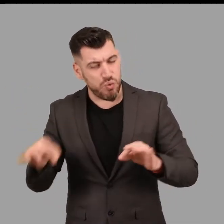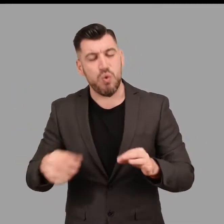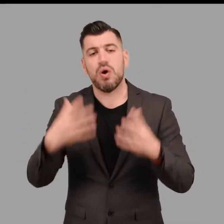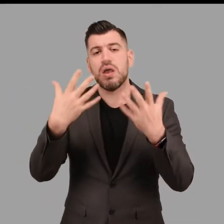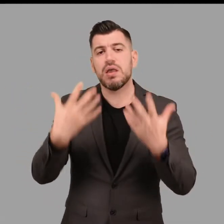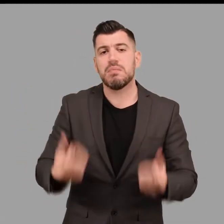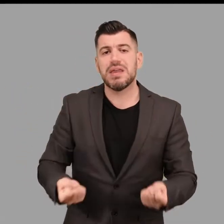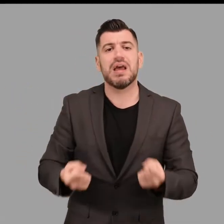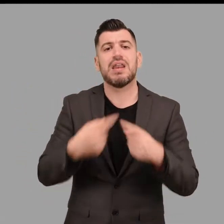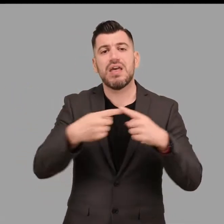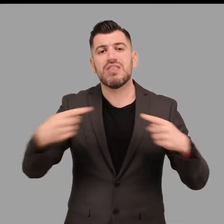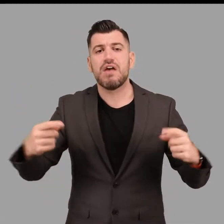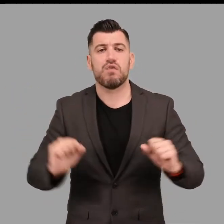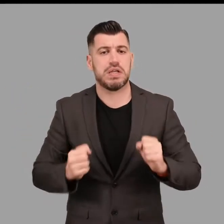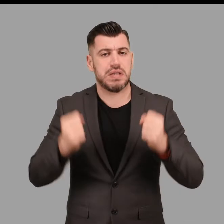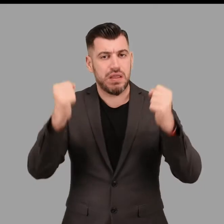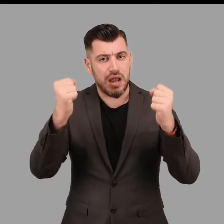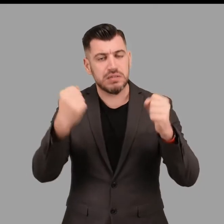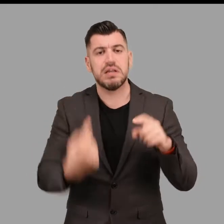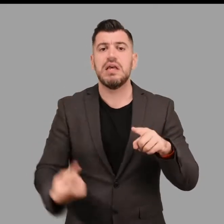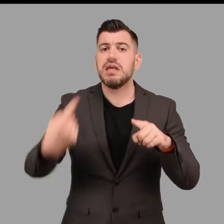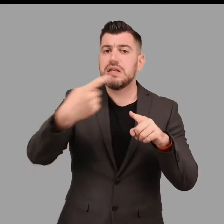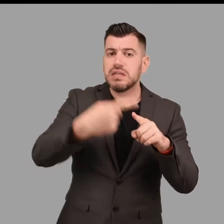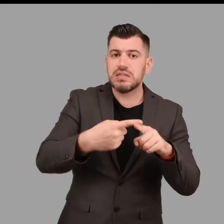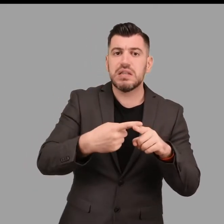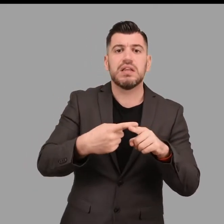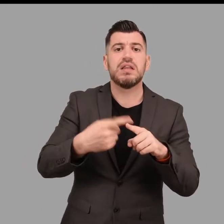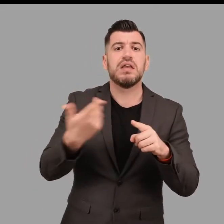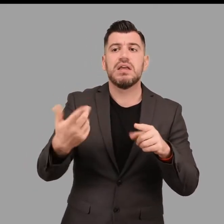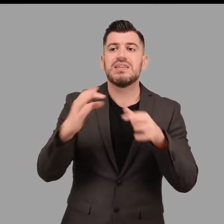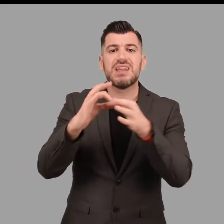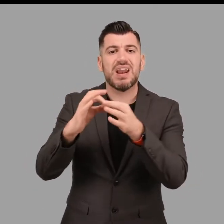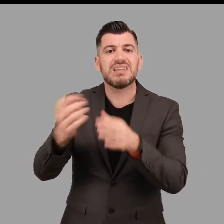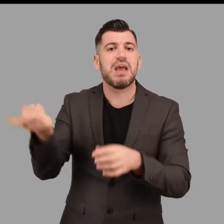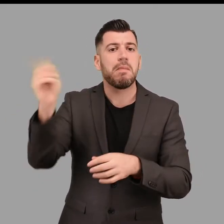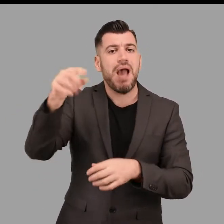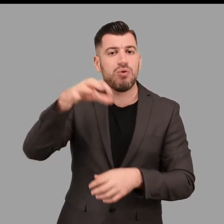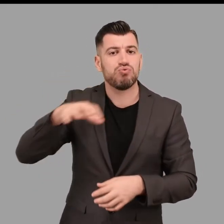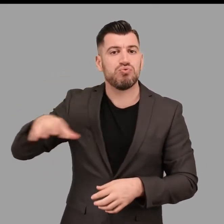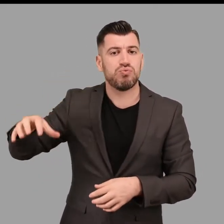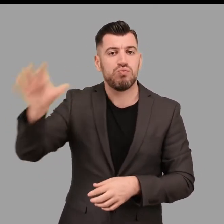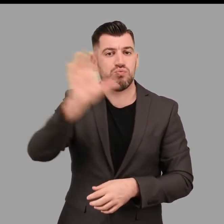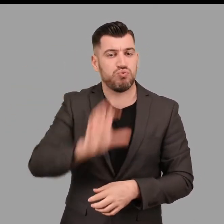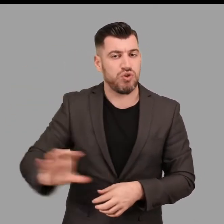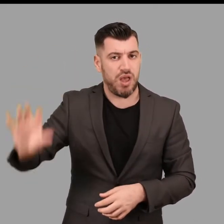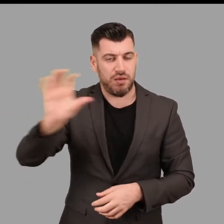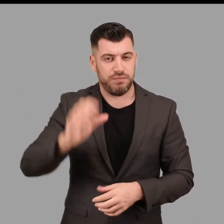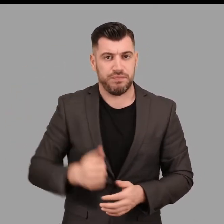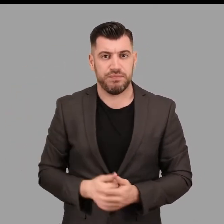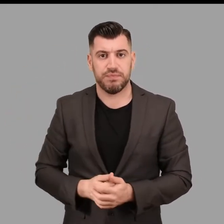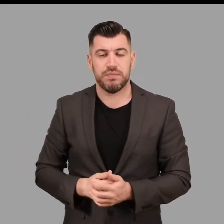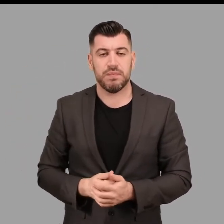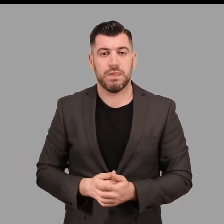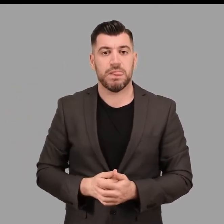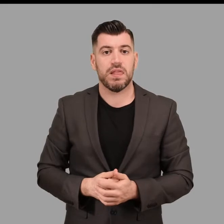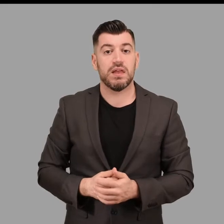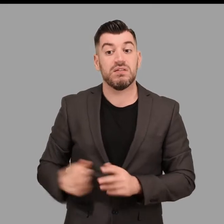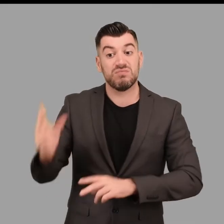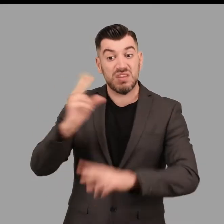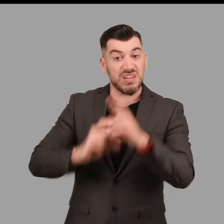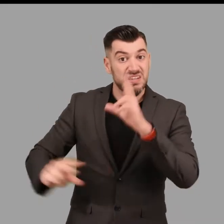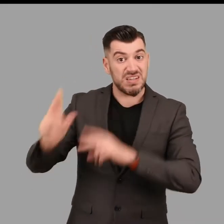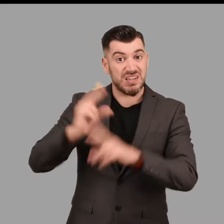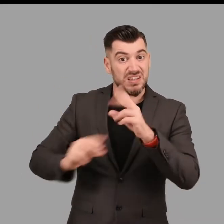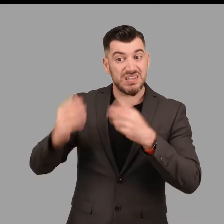μουσείο, αλλά και η εμπειρία από άλλους χώρους, όπως το Βυζαντινό και Χριστιανικό Μουσείο. Πολύτιμες υπήρξαν οι συζητήσεις που είχαν